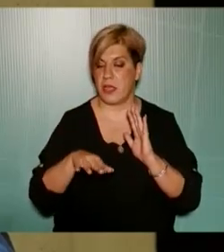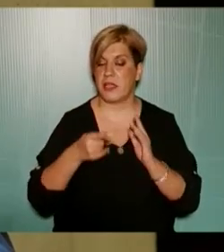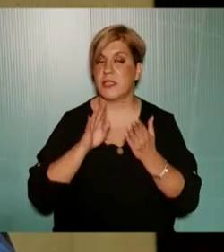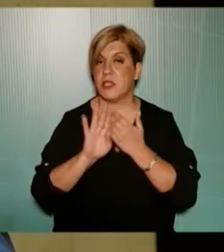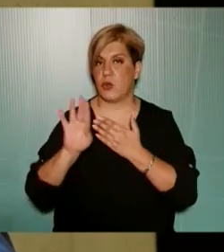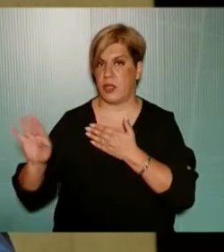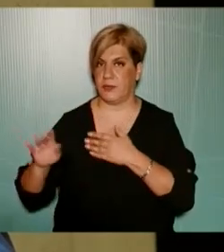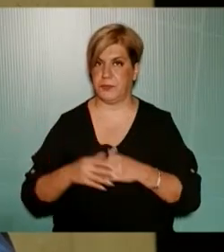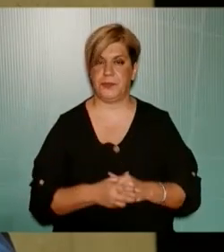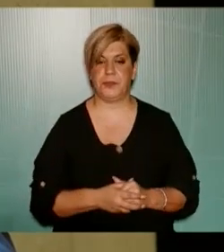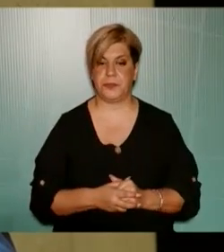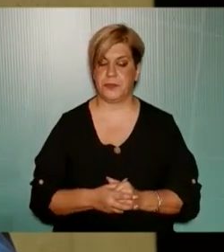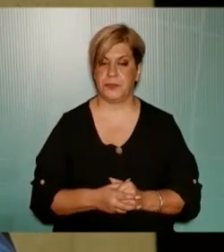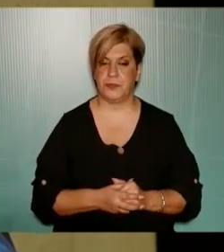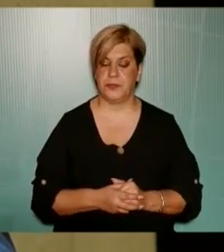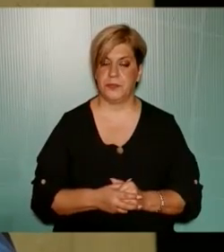γειτονιές.